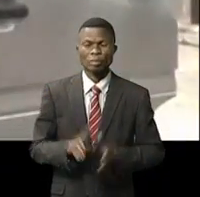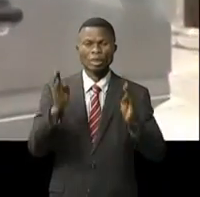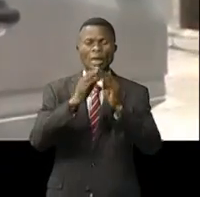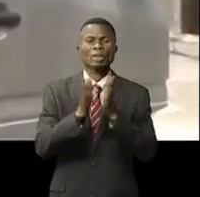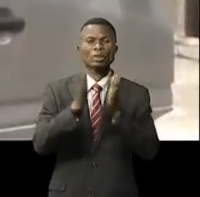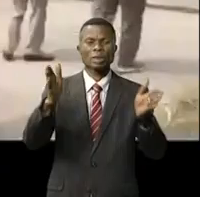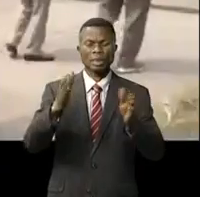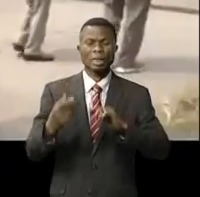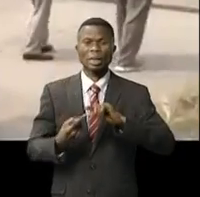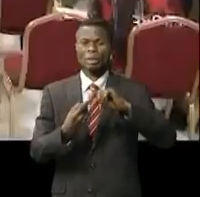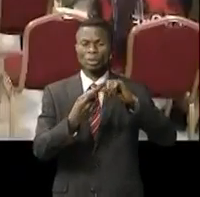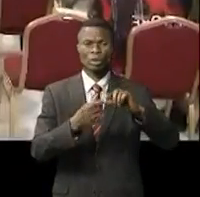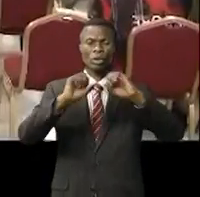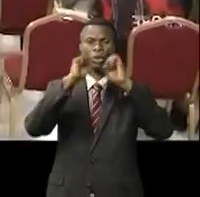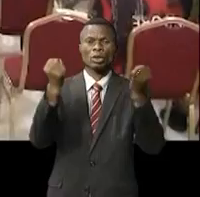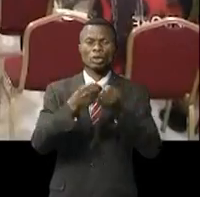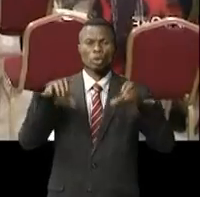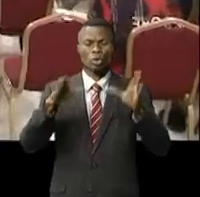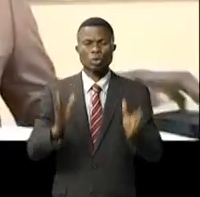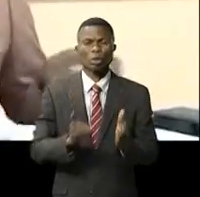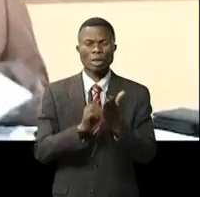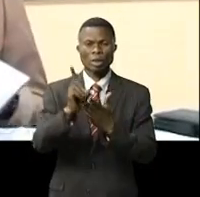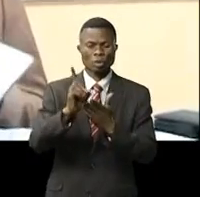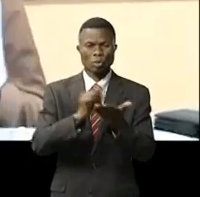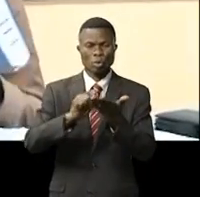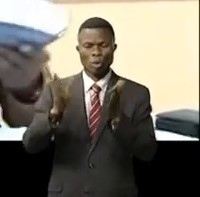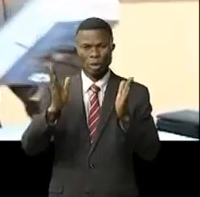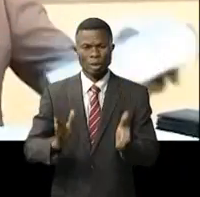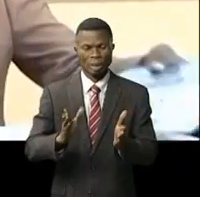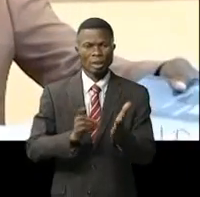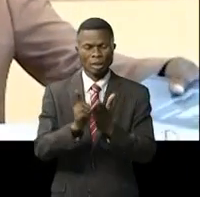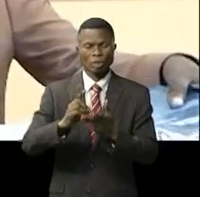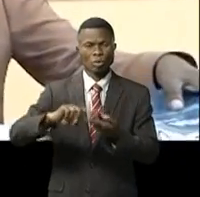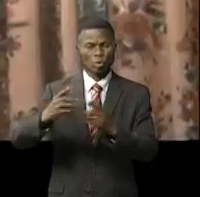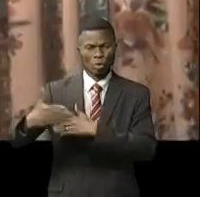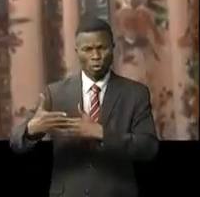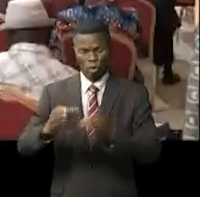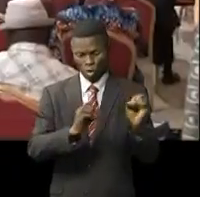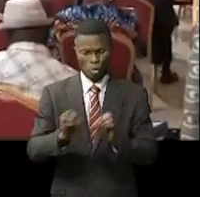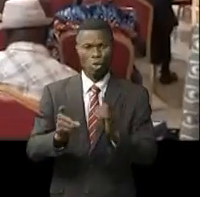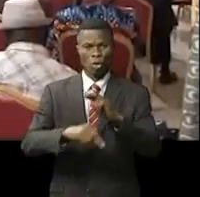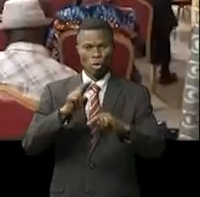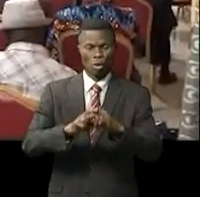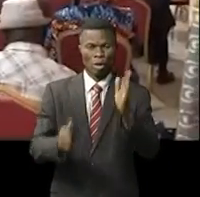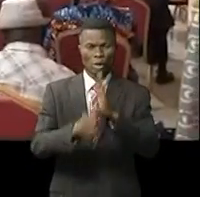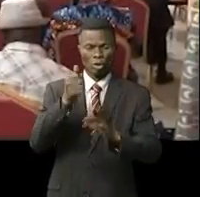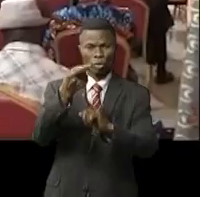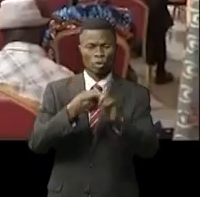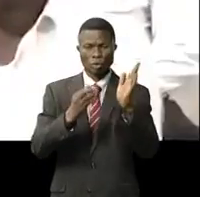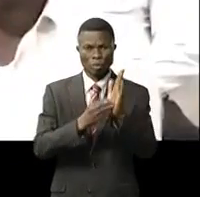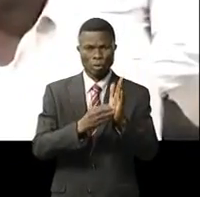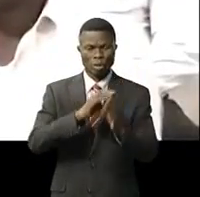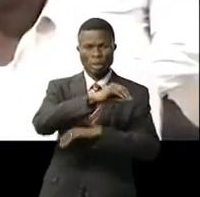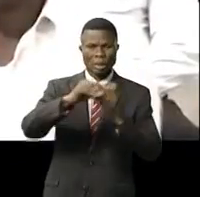générale extraordinaire de la Société congolaise des droits d'auteur et droits voisin s'est ténue normalement le 11 septembre au centre